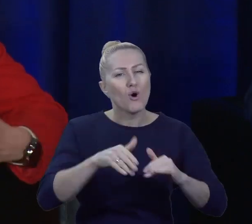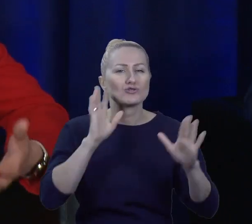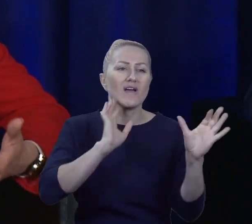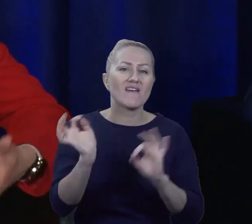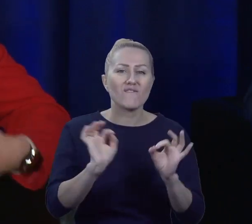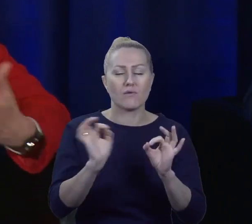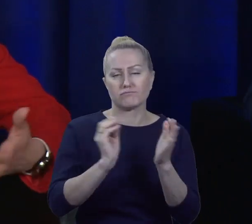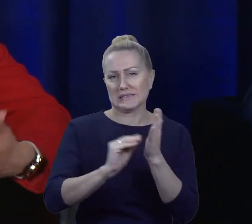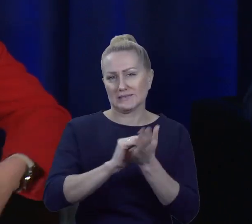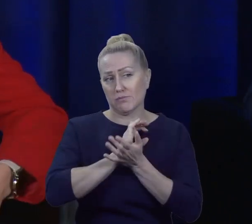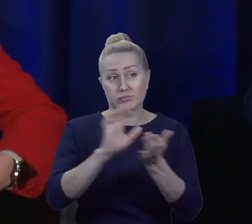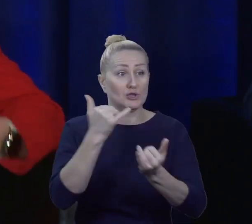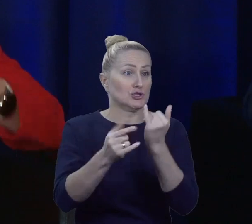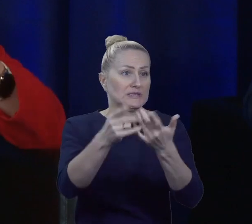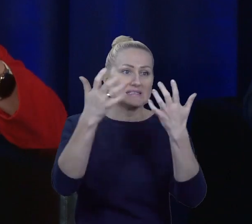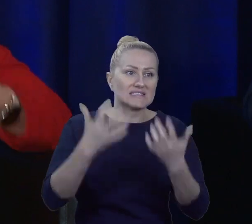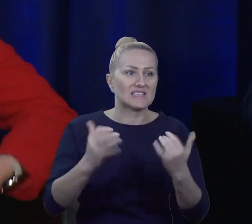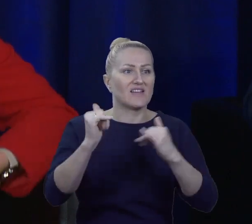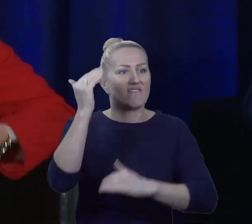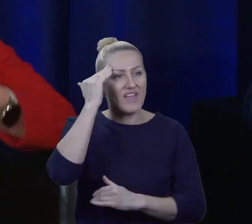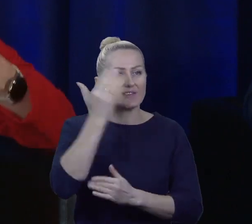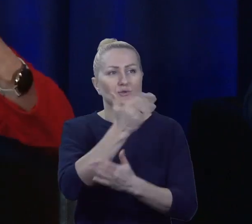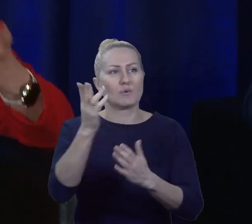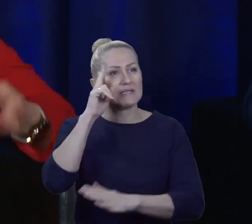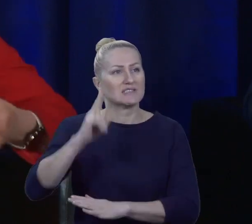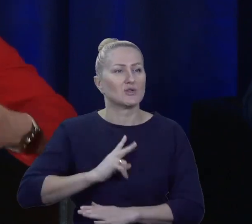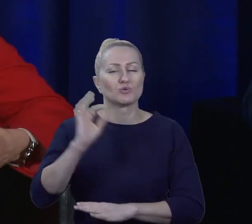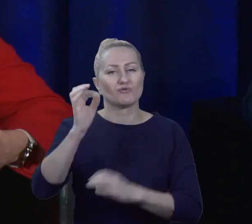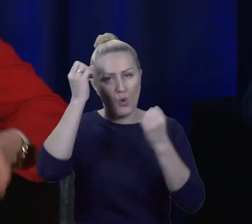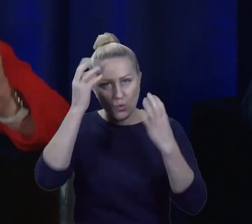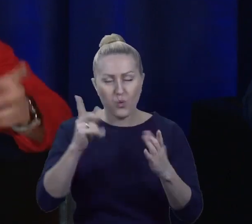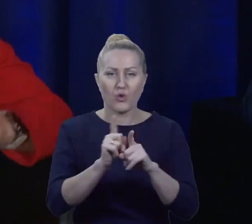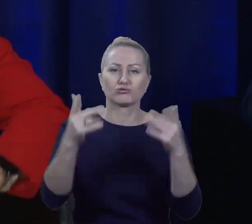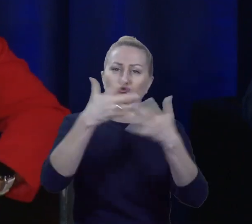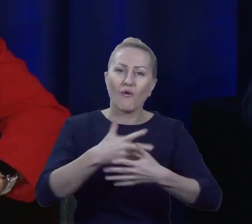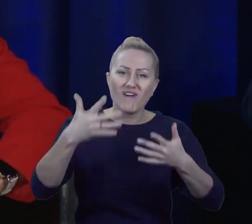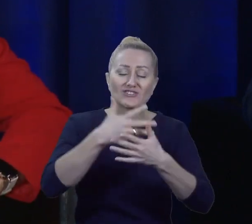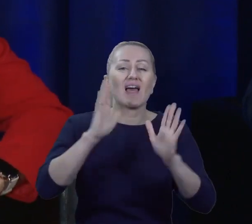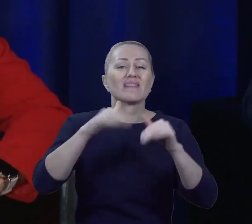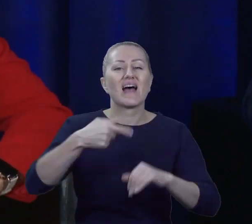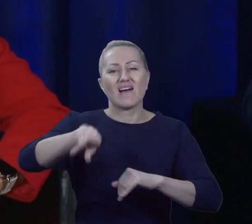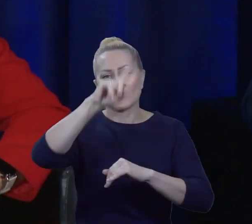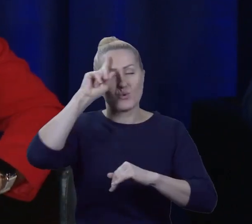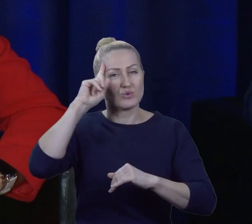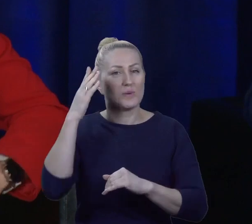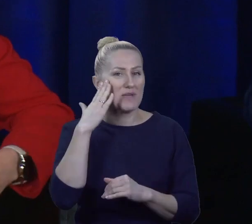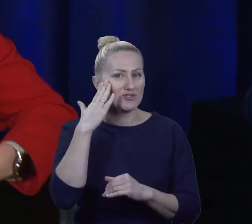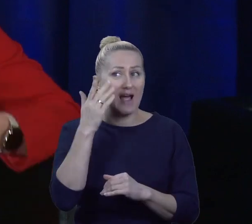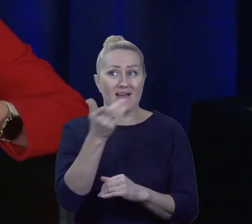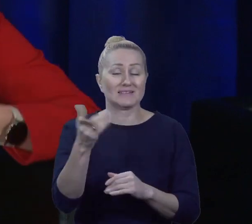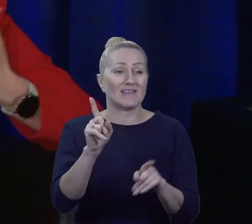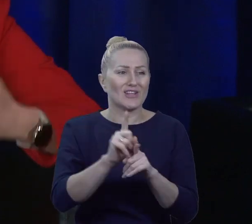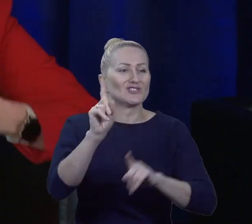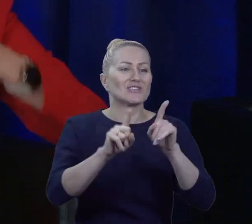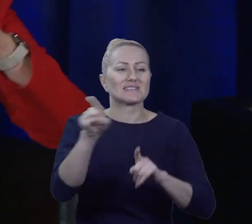zamieścić. Jeśli chcą i wiedzą o tym instytucje kultury, stowarzyszenia, nawet sami mieszkańcy, bo zaważało nam się również tak,